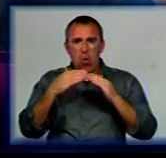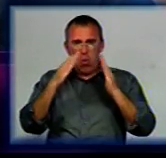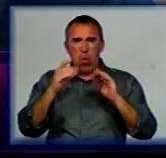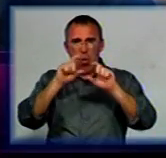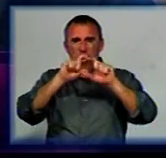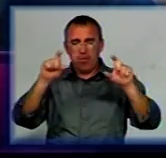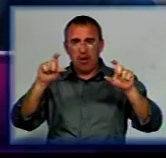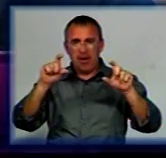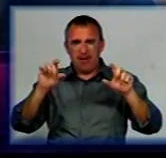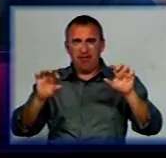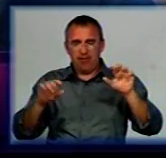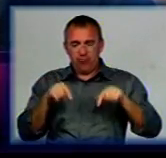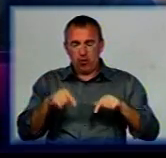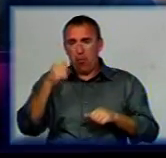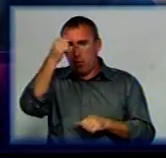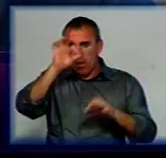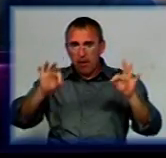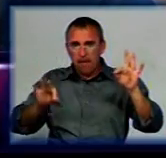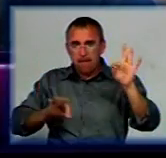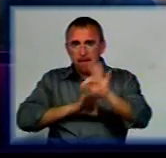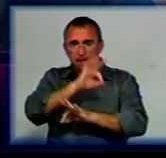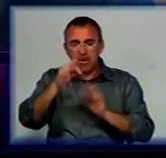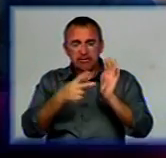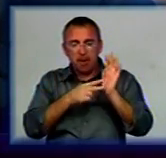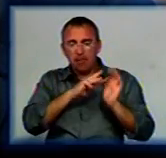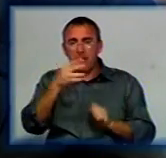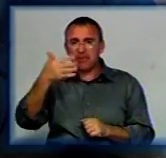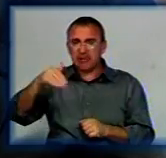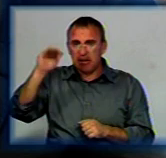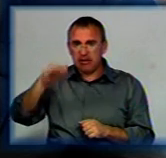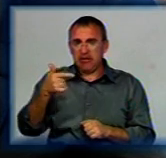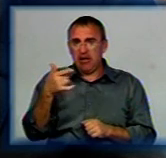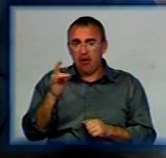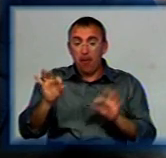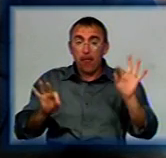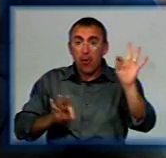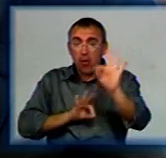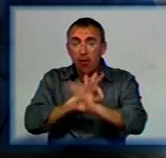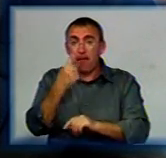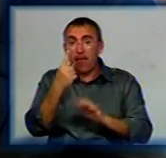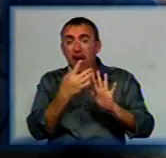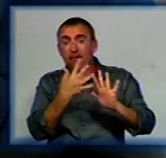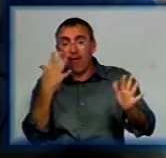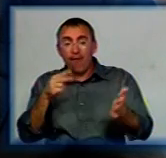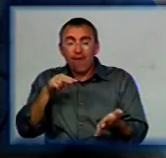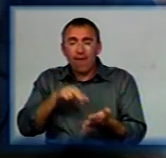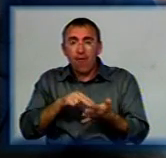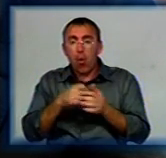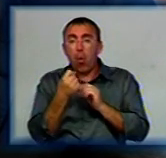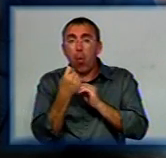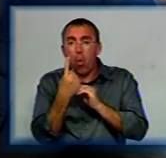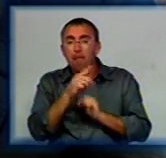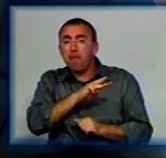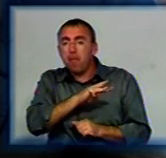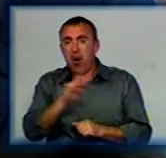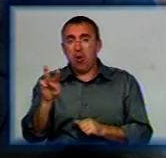цьому році в програмі заплановано 7 мільйонів 50 тисяч гривень. По проєкту перша черга вартість є 11 мільйонів